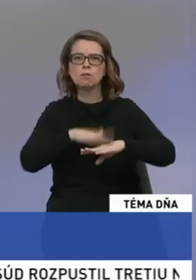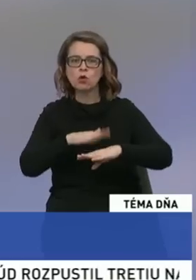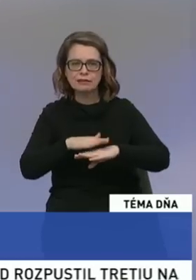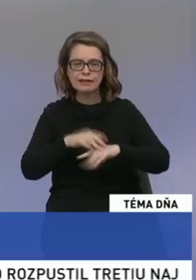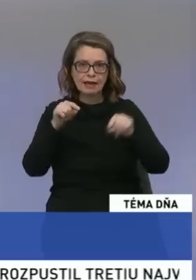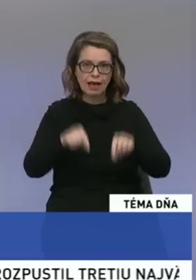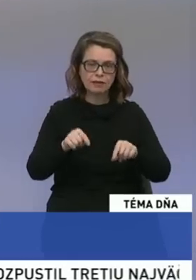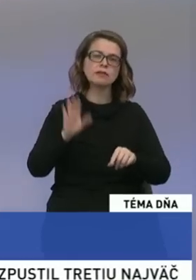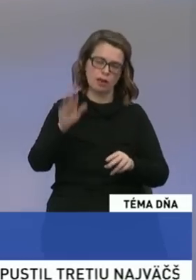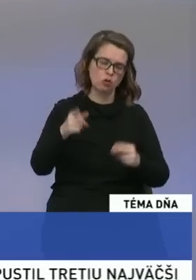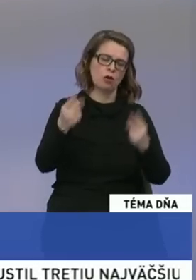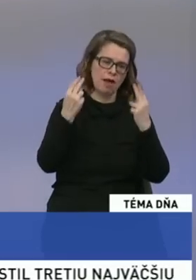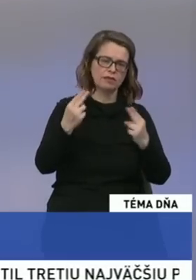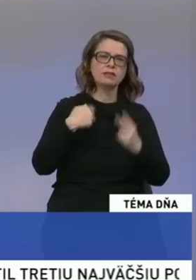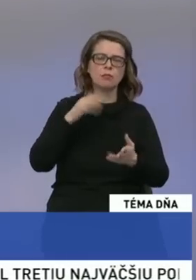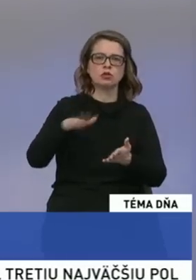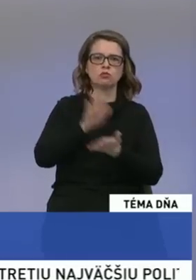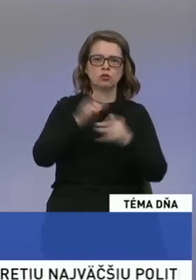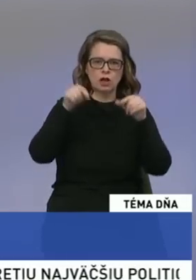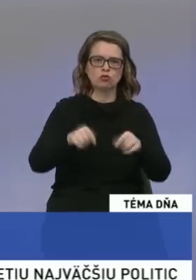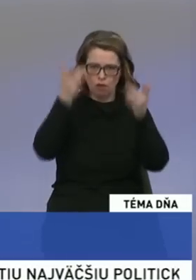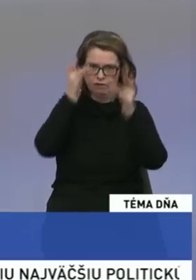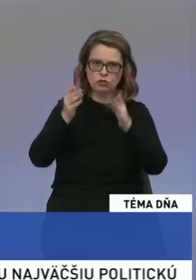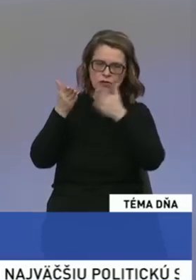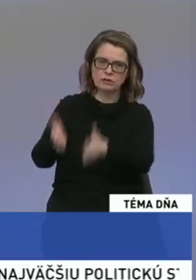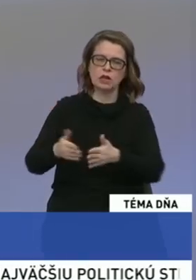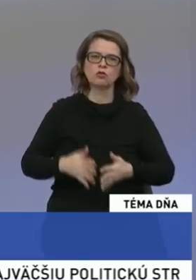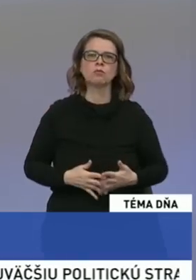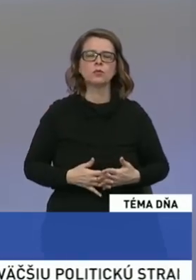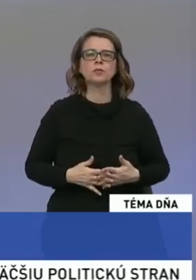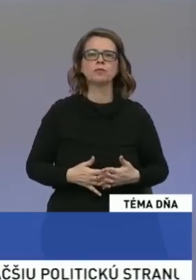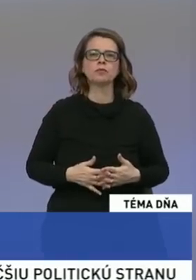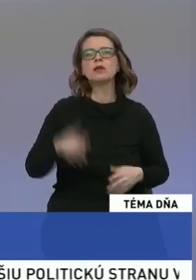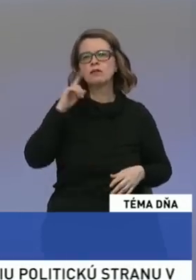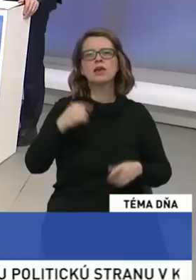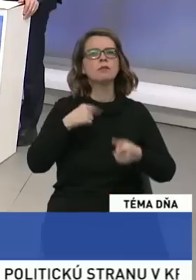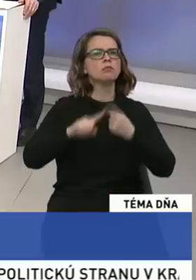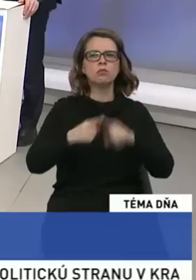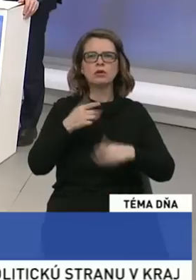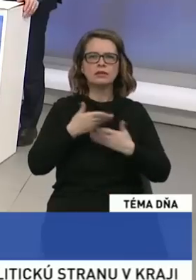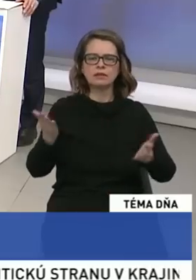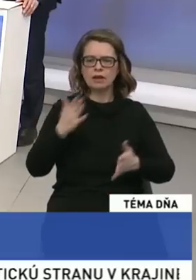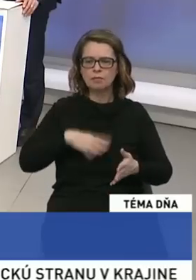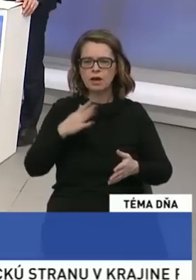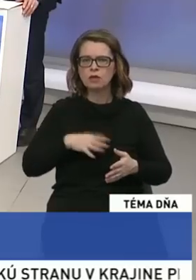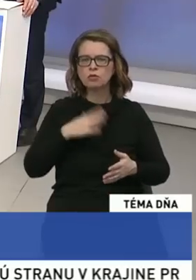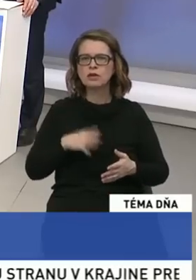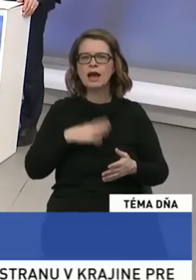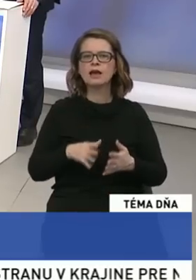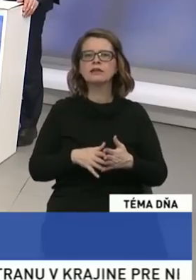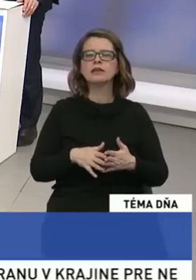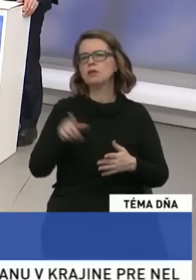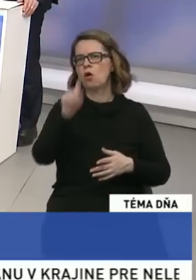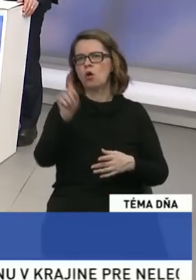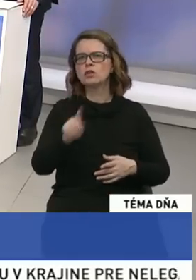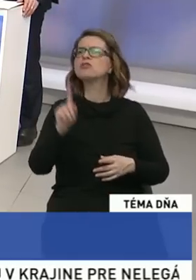má to zmysel, aby im sa ďalšie štyriko tomu venovali. Pani, viem, že politice nemajú radi a novinári to často zneužívajú. Také tie